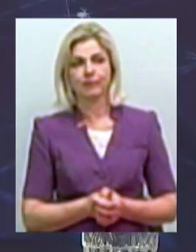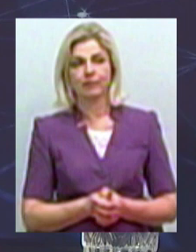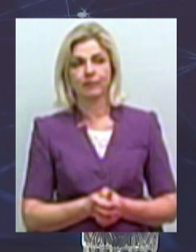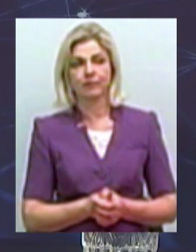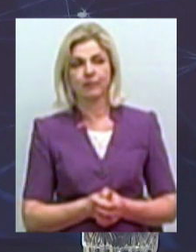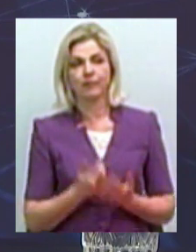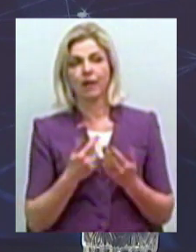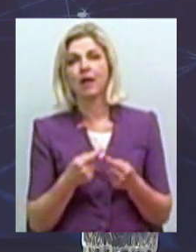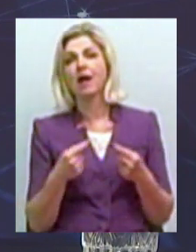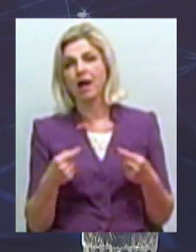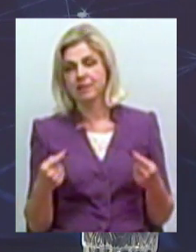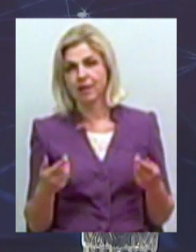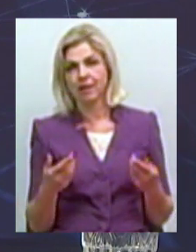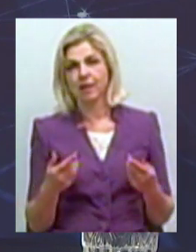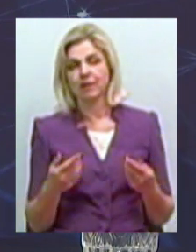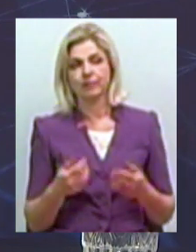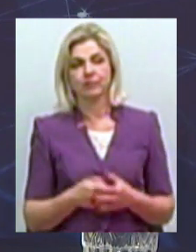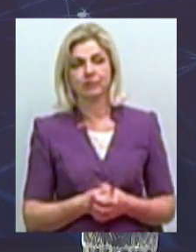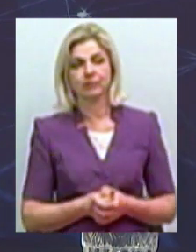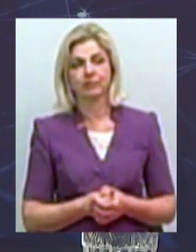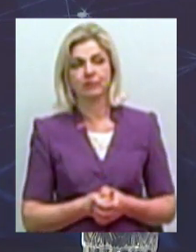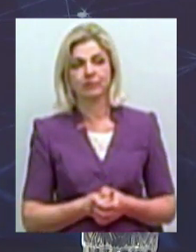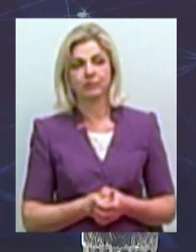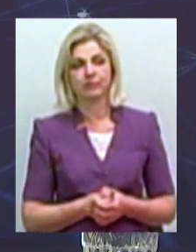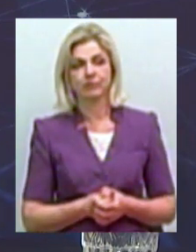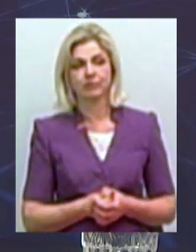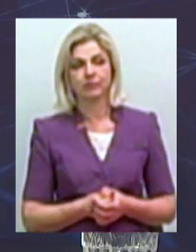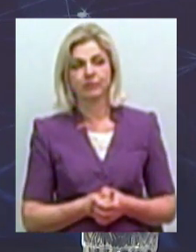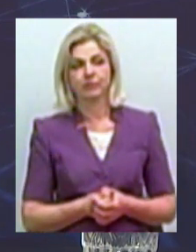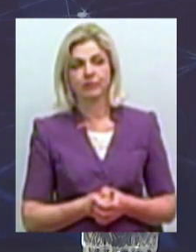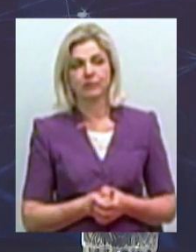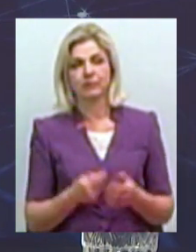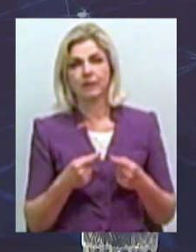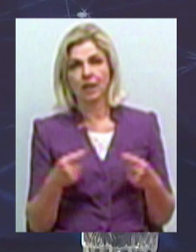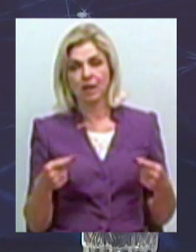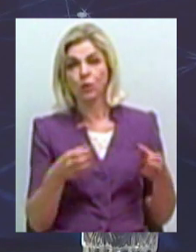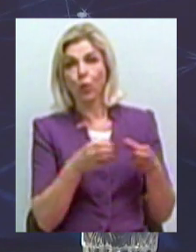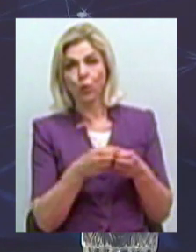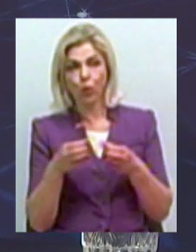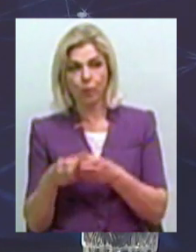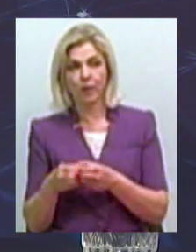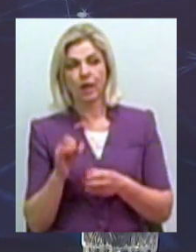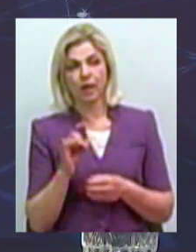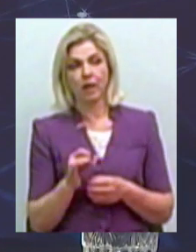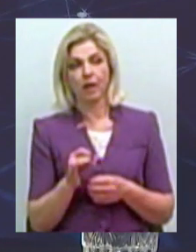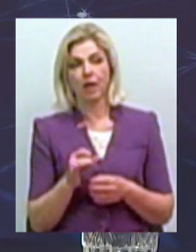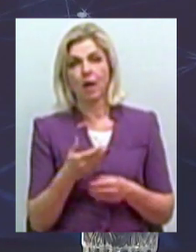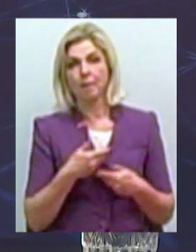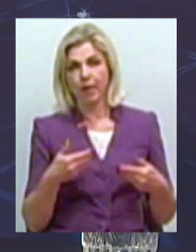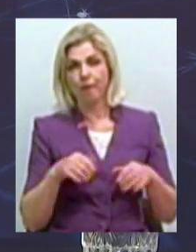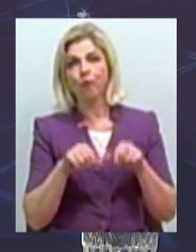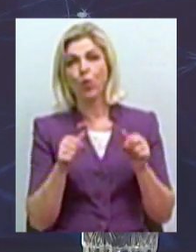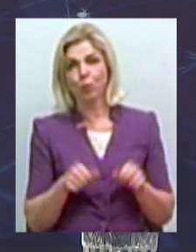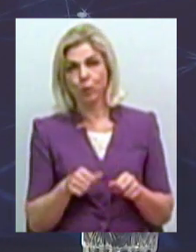вікові різні групи, і відносно до цього ми формуємо саме